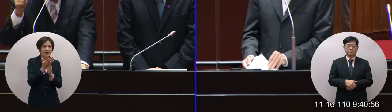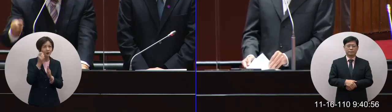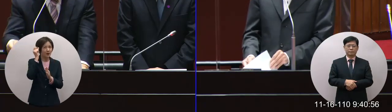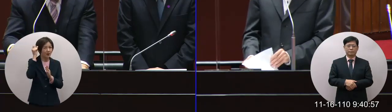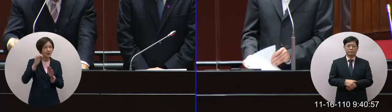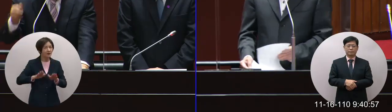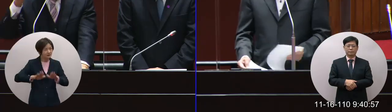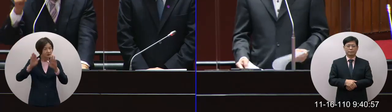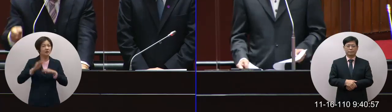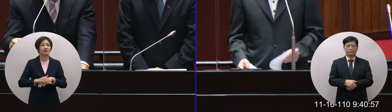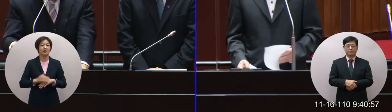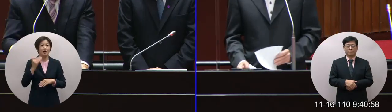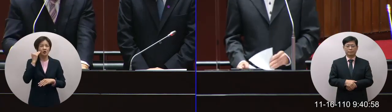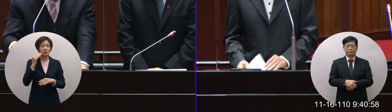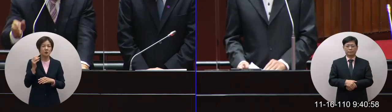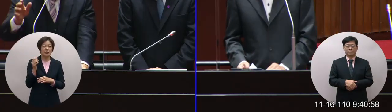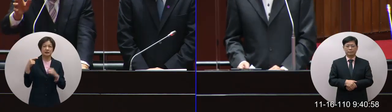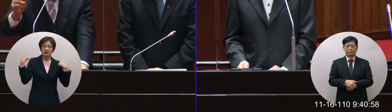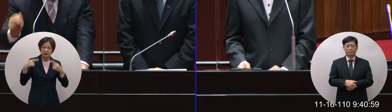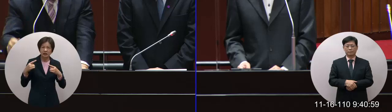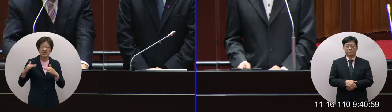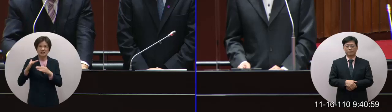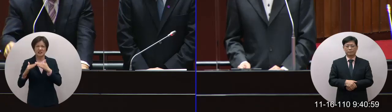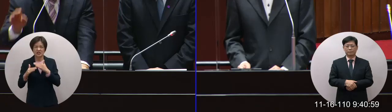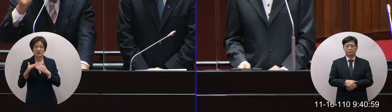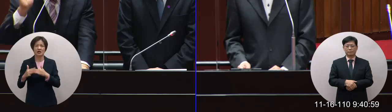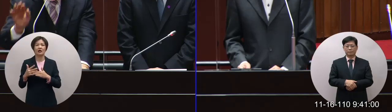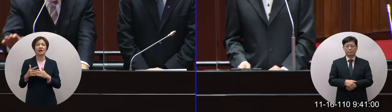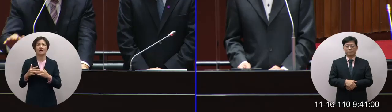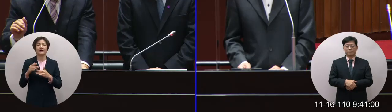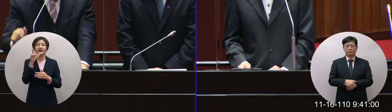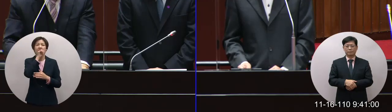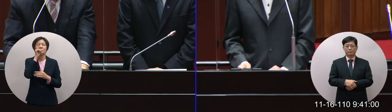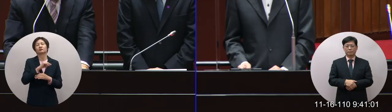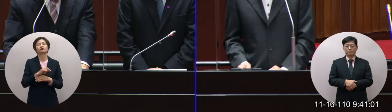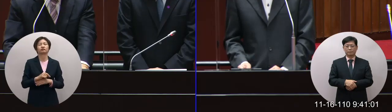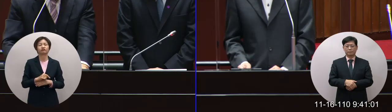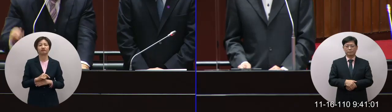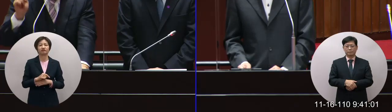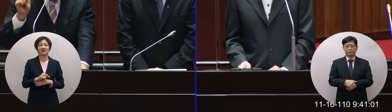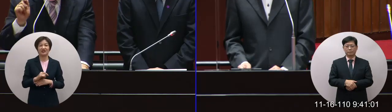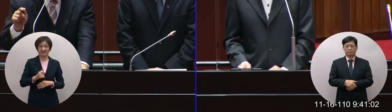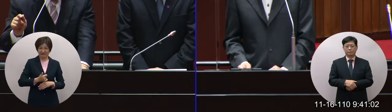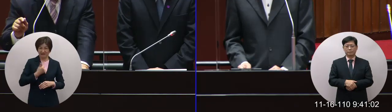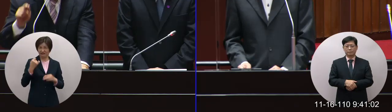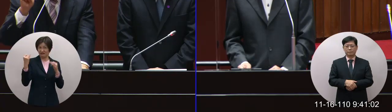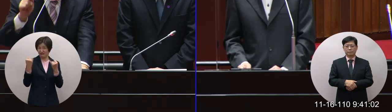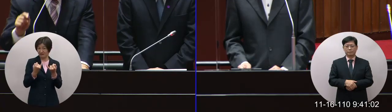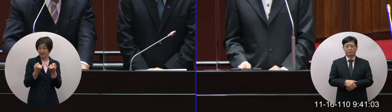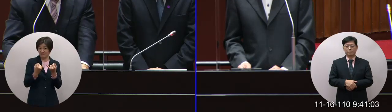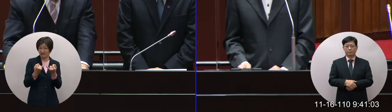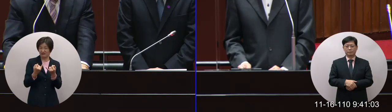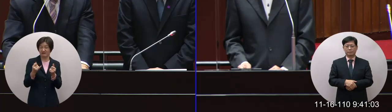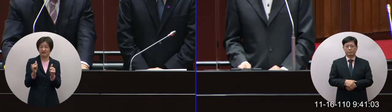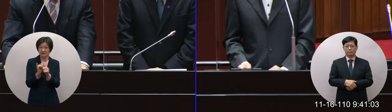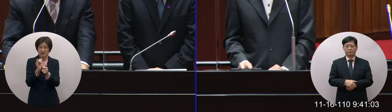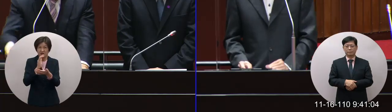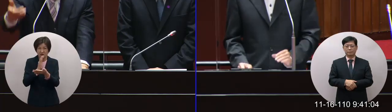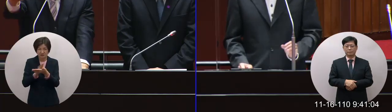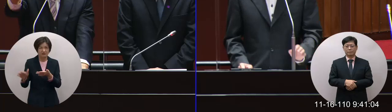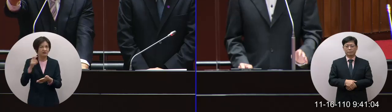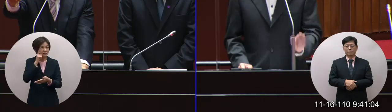都是要秀武力用戰爭來解決衝突不但不能解決衝突最最受害的都是人民